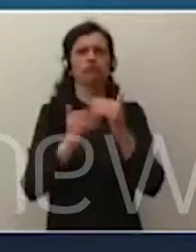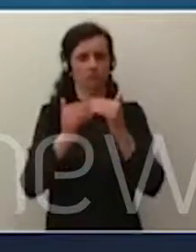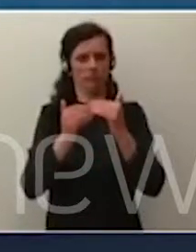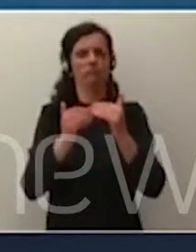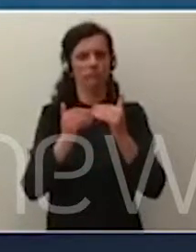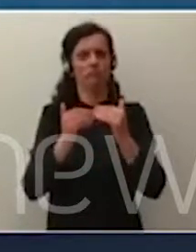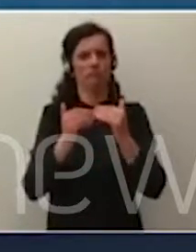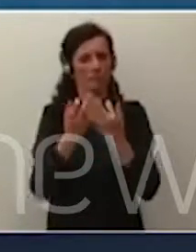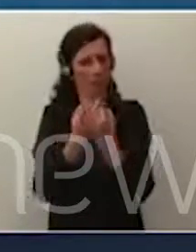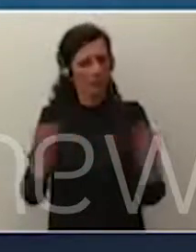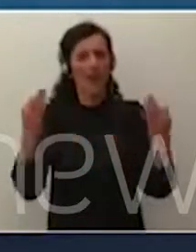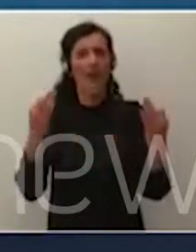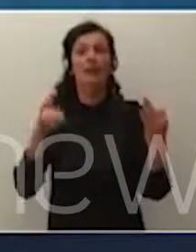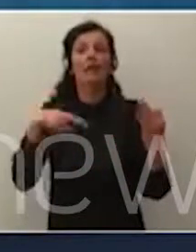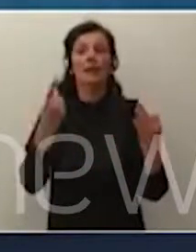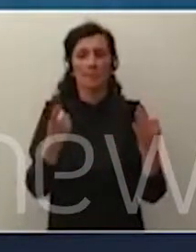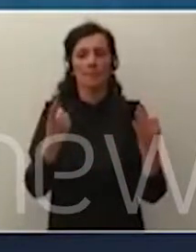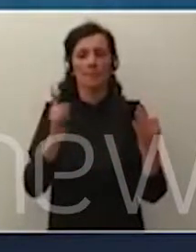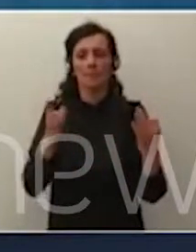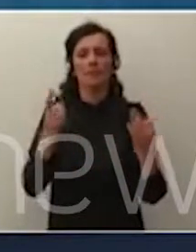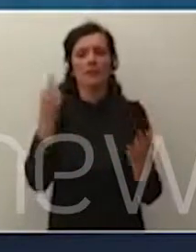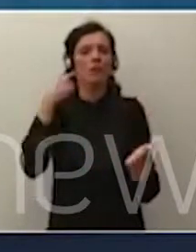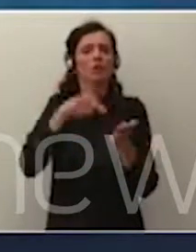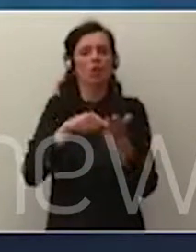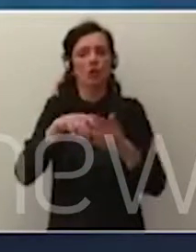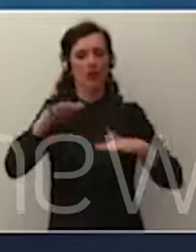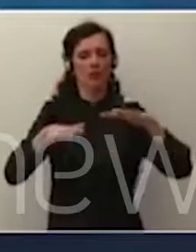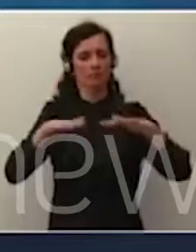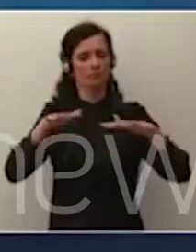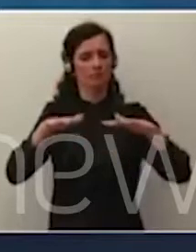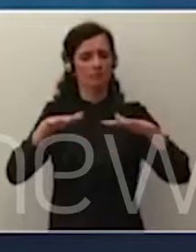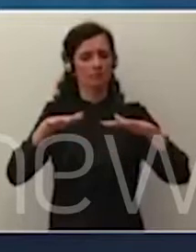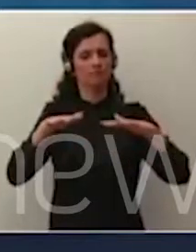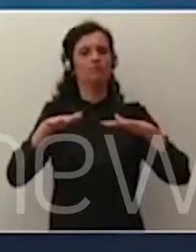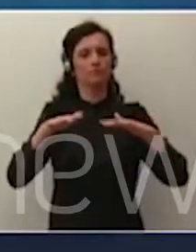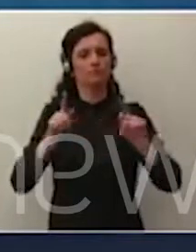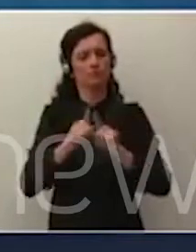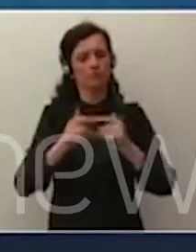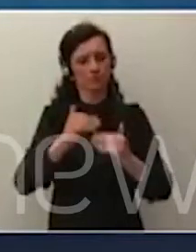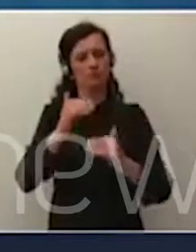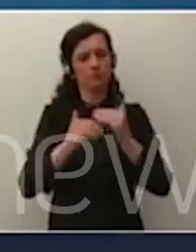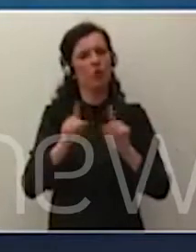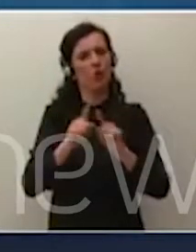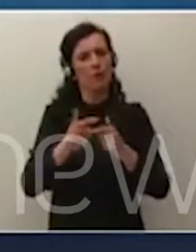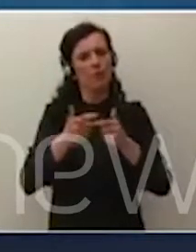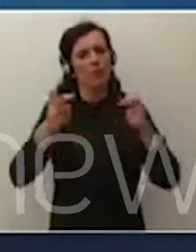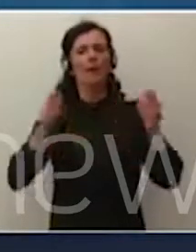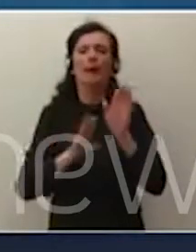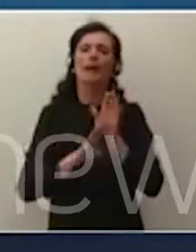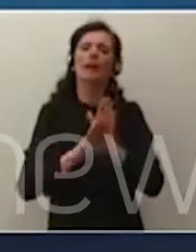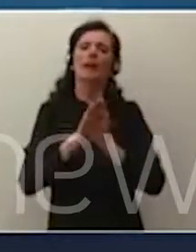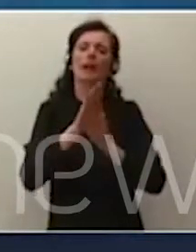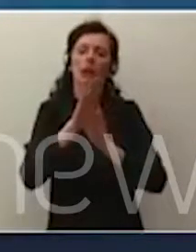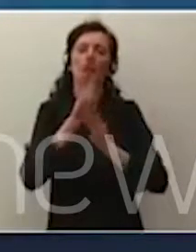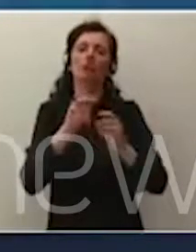su un sentiero, su un livello di crescita che ci permette, appunto, come dicevo, di